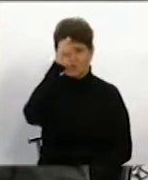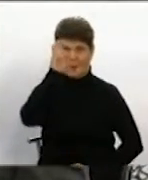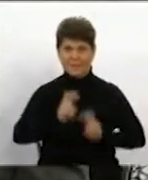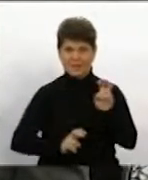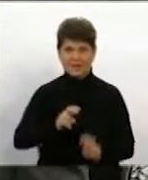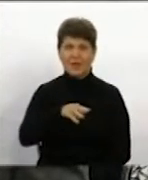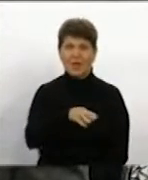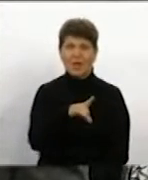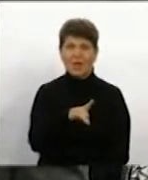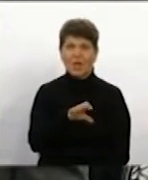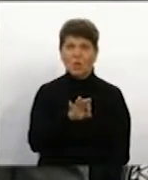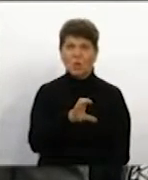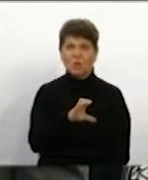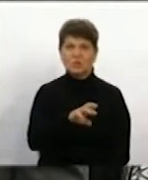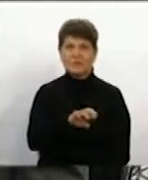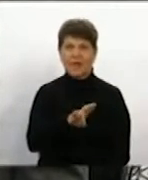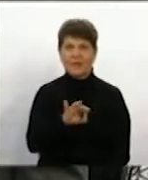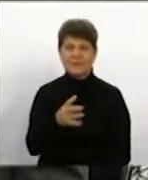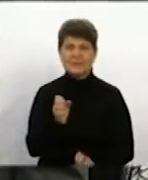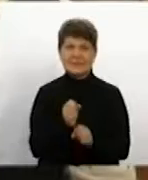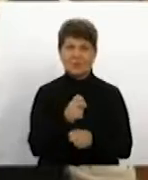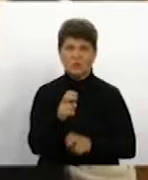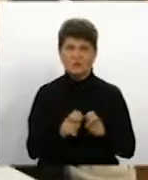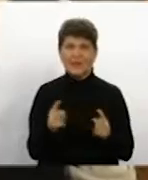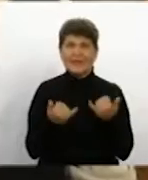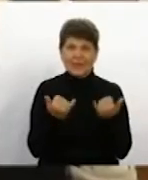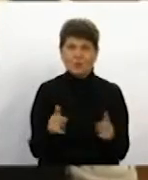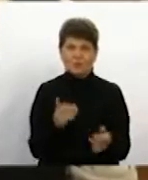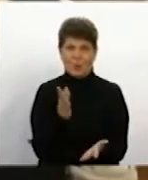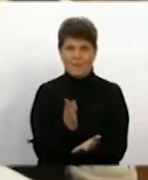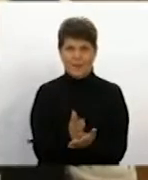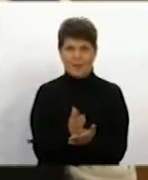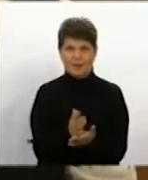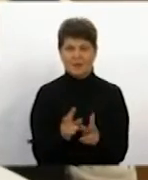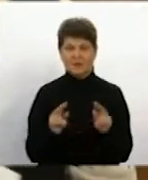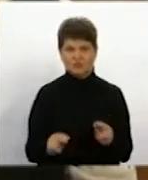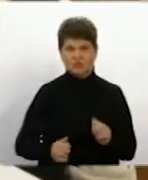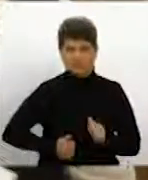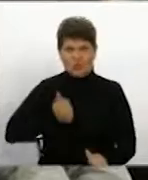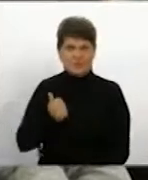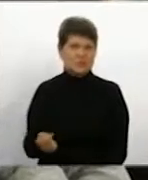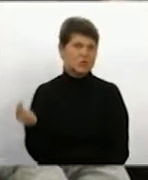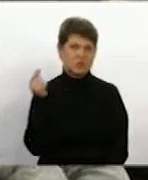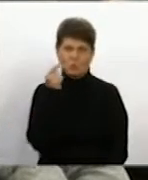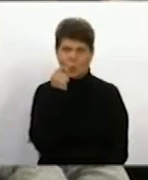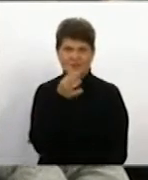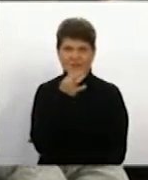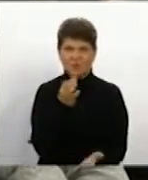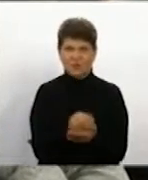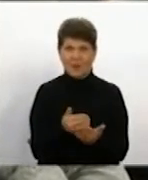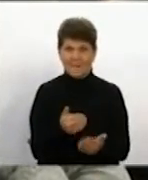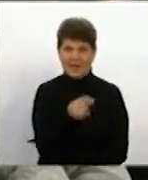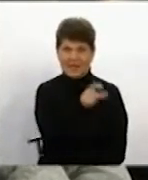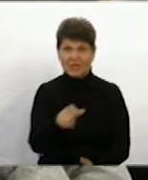Тростянецький спиртовий завод, для того, щоб сьогодні мати честь, совість і відповідальність перед